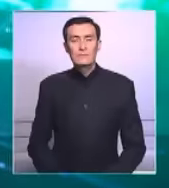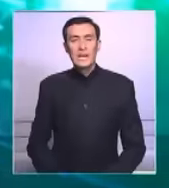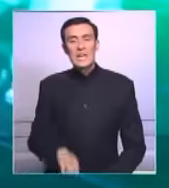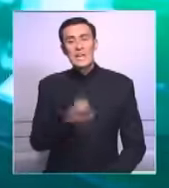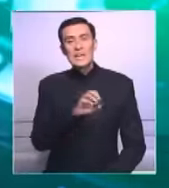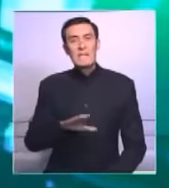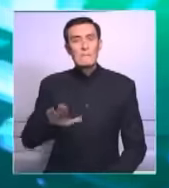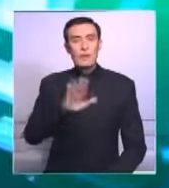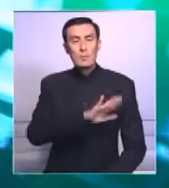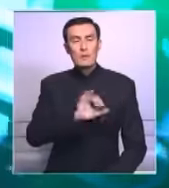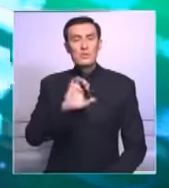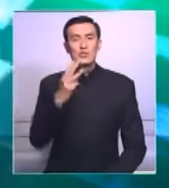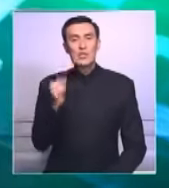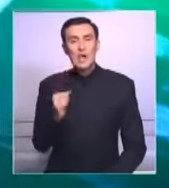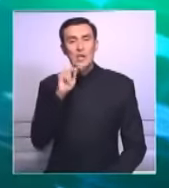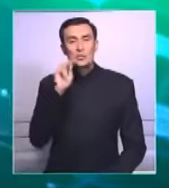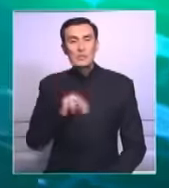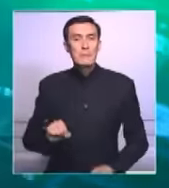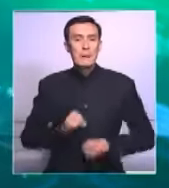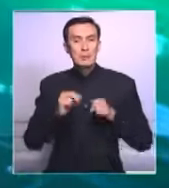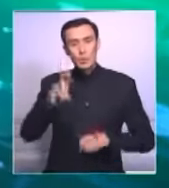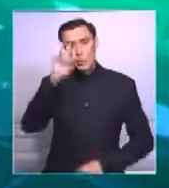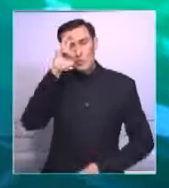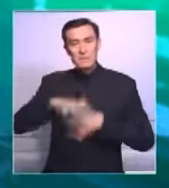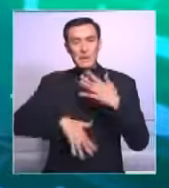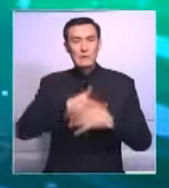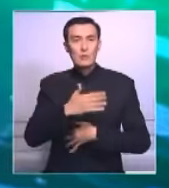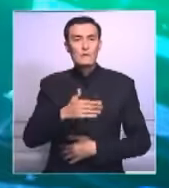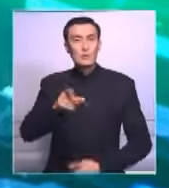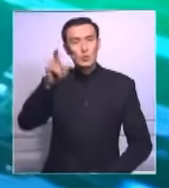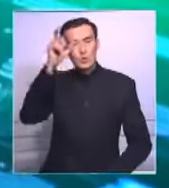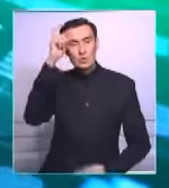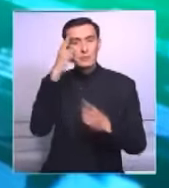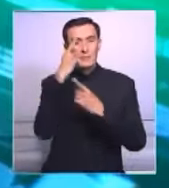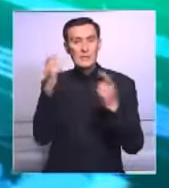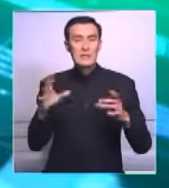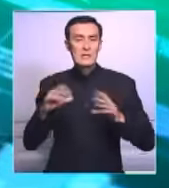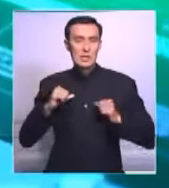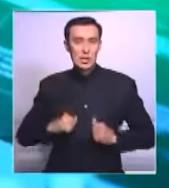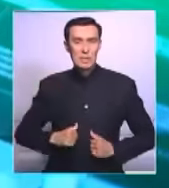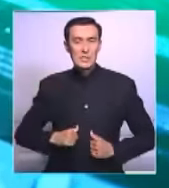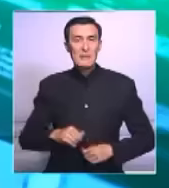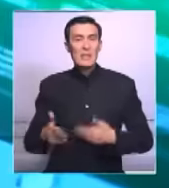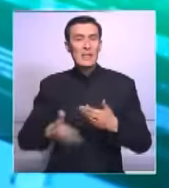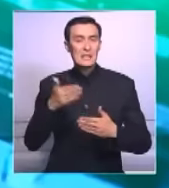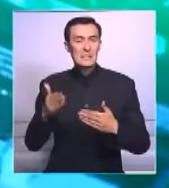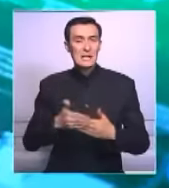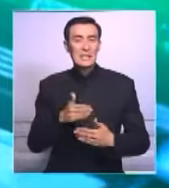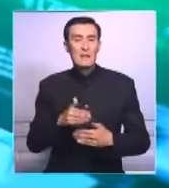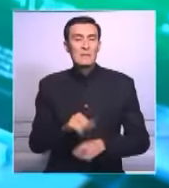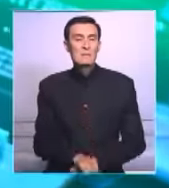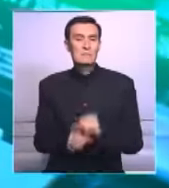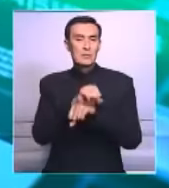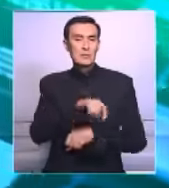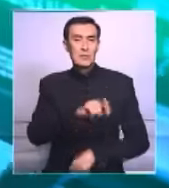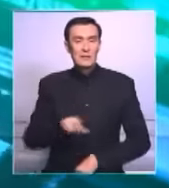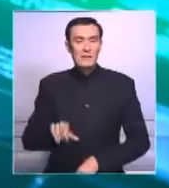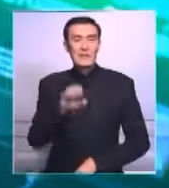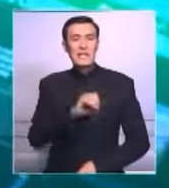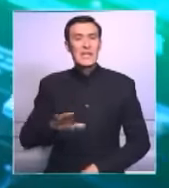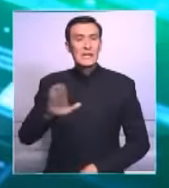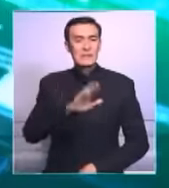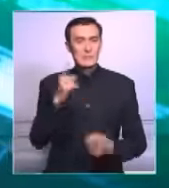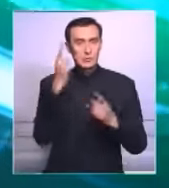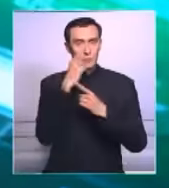Европа и США осудили попытку госпереворота в Турции, призвали к сдержанности при наказании мятежников. В Евросоюзе